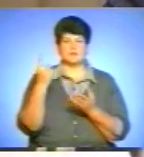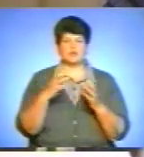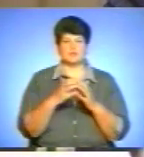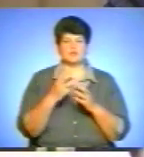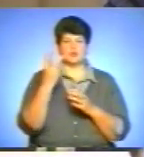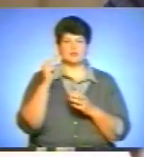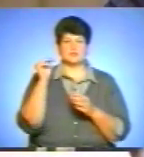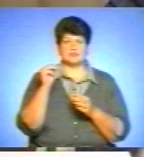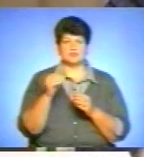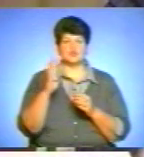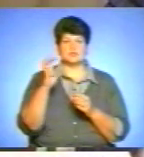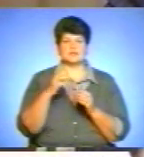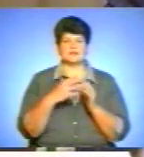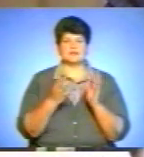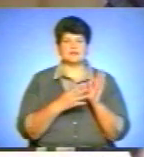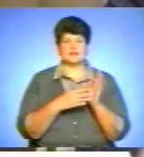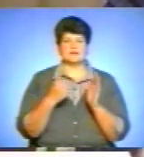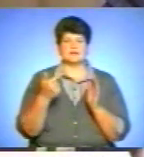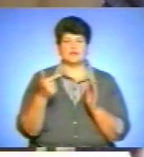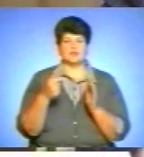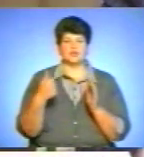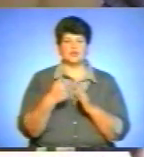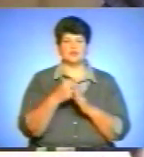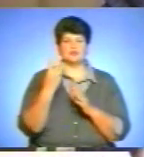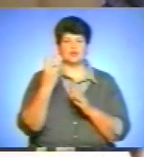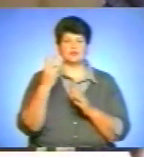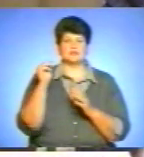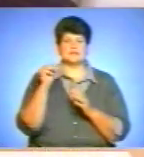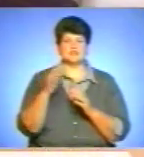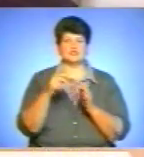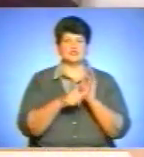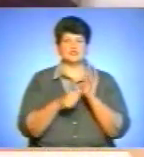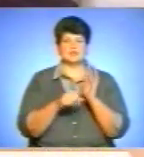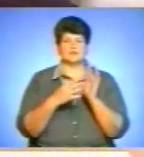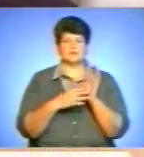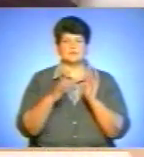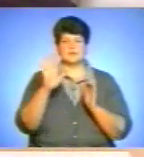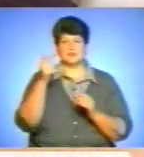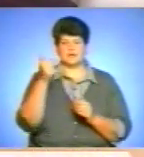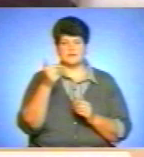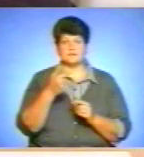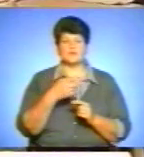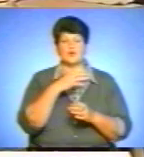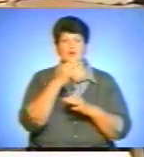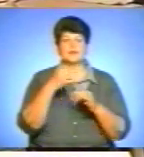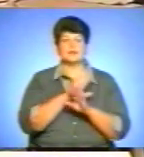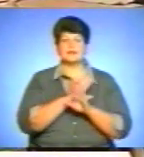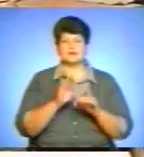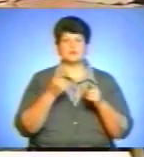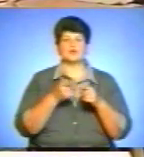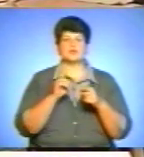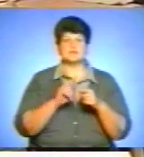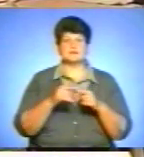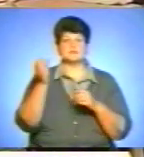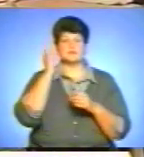3419 гривень до 3625 гривень. Із ветеранами прем'єр поговорив не лише про цифри, згадали